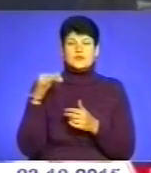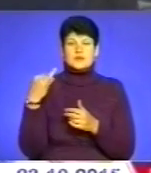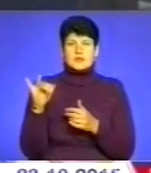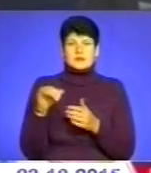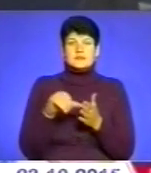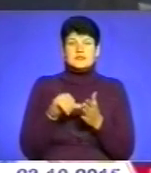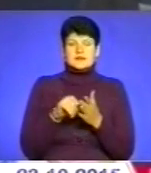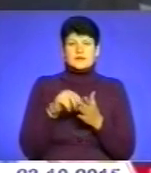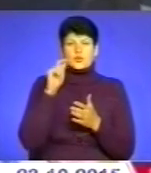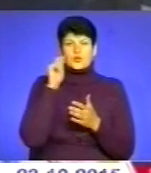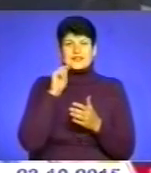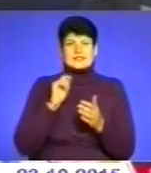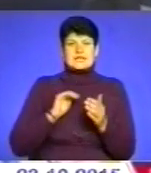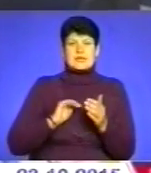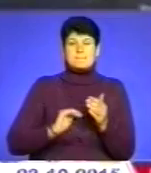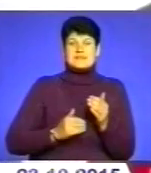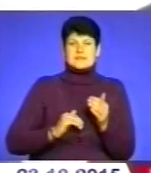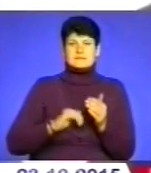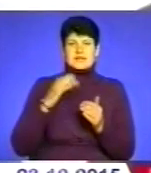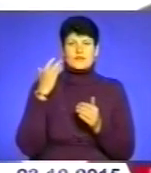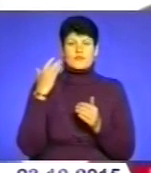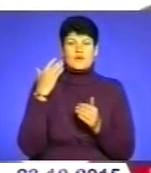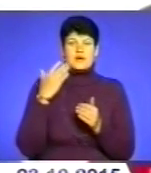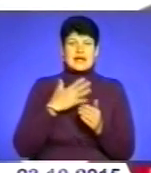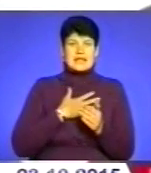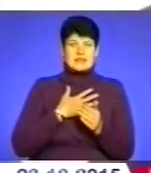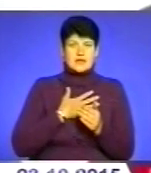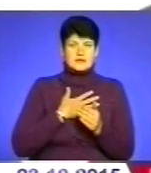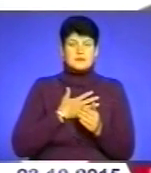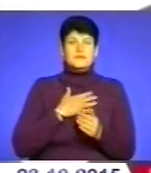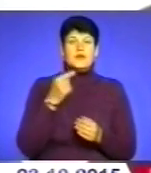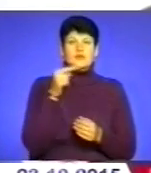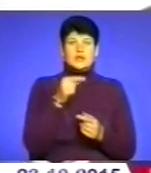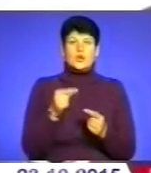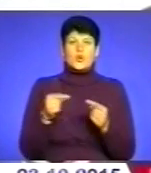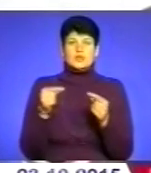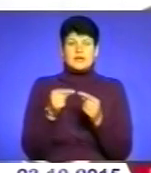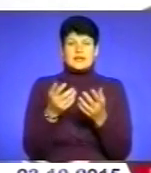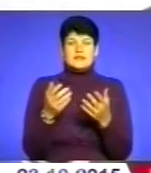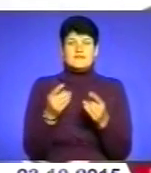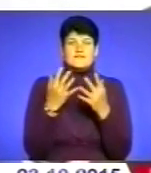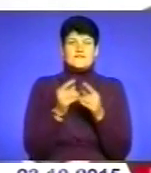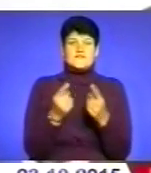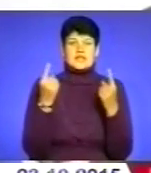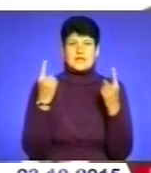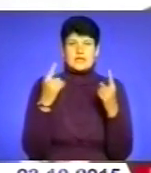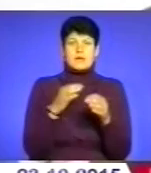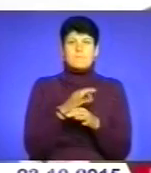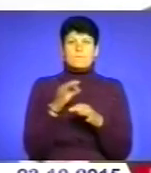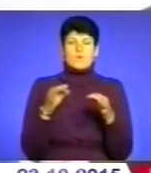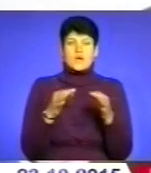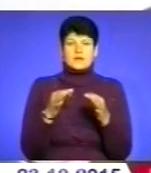українських бізнесменів Канади. Вони конкретні, великі проєкти з часом на